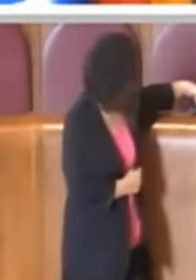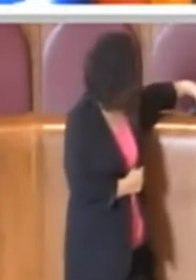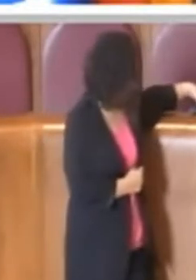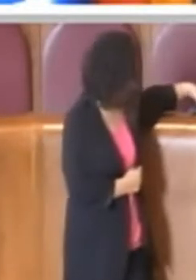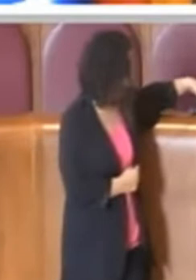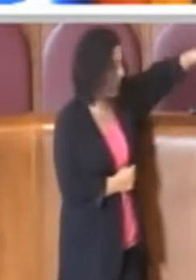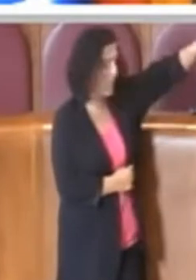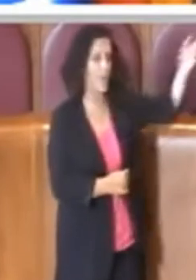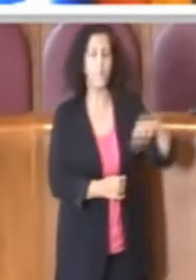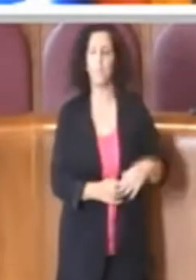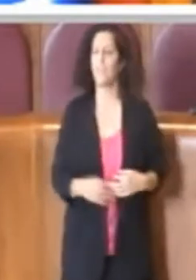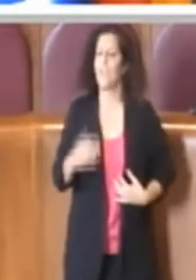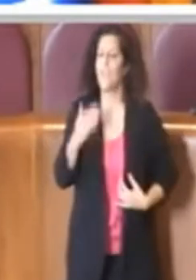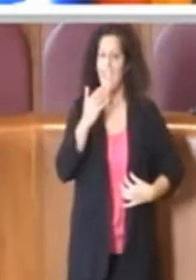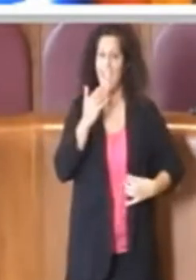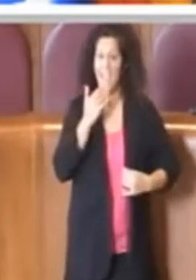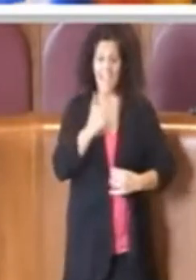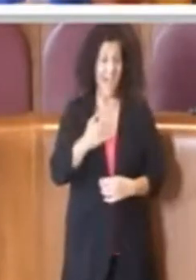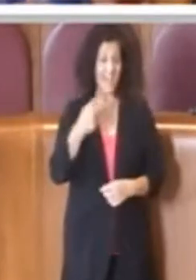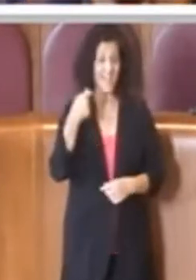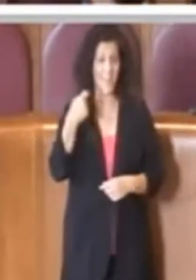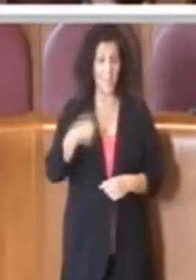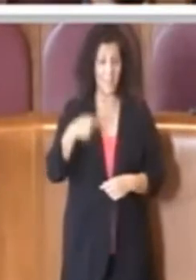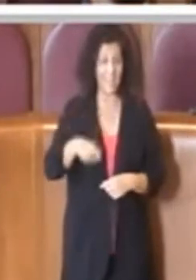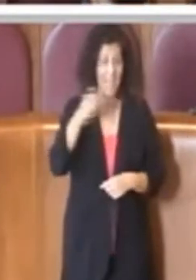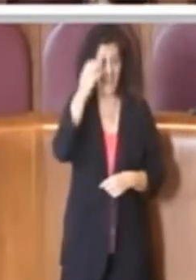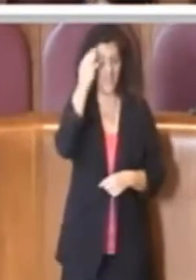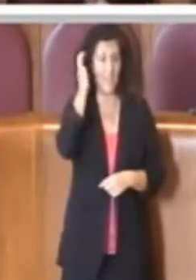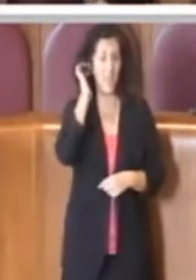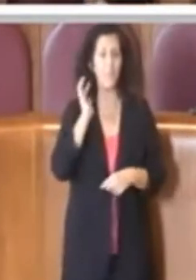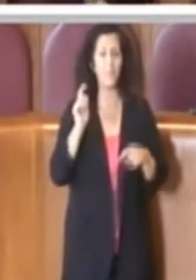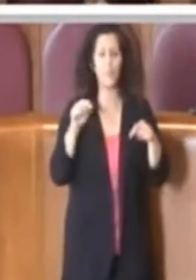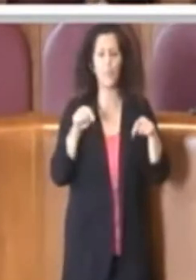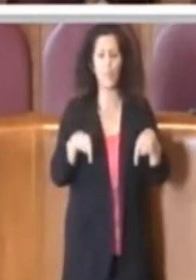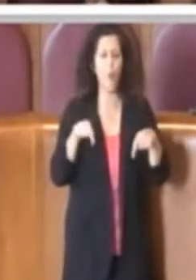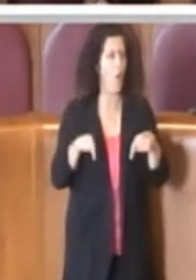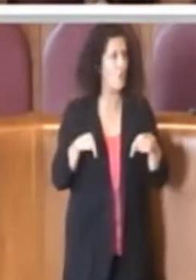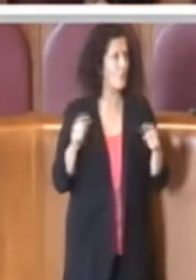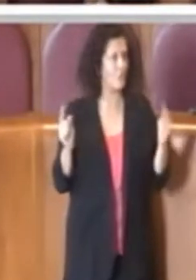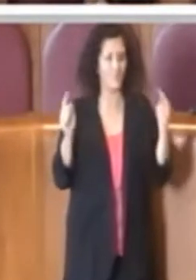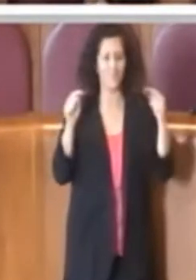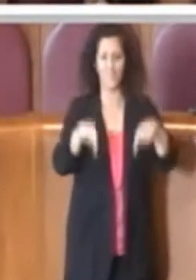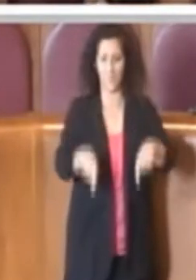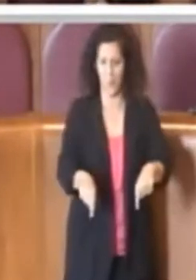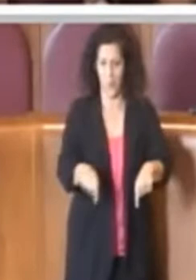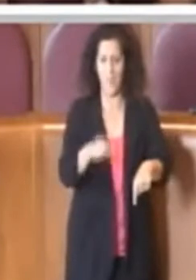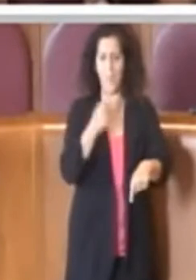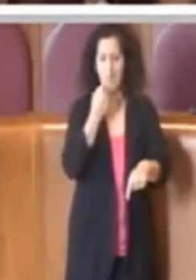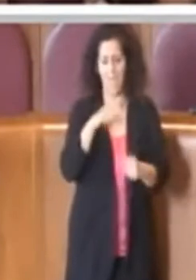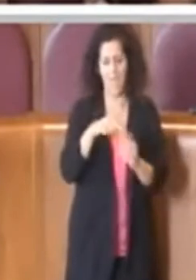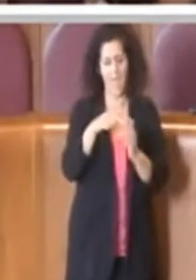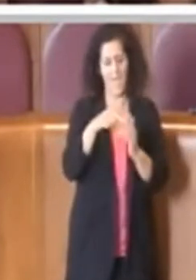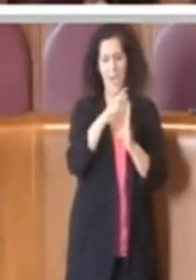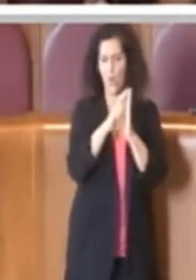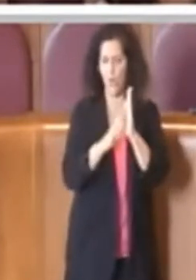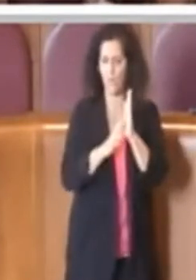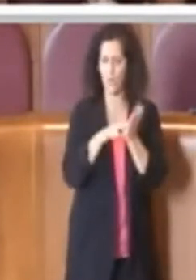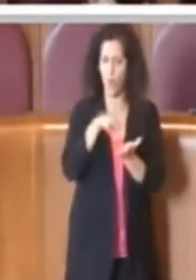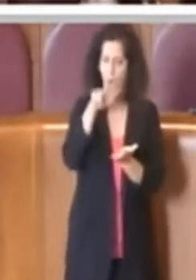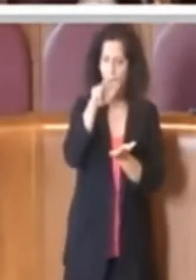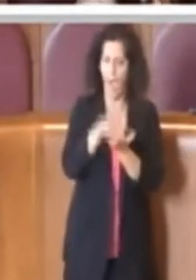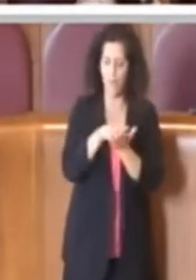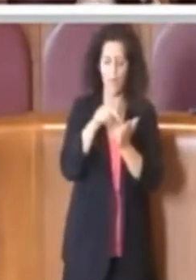Oggi siamo qui ad approvare un regolamento che per sua natura ha un